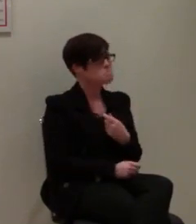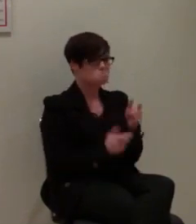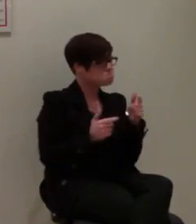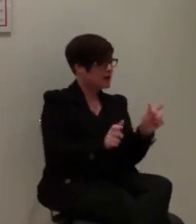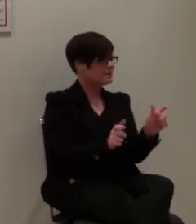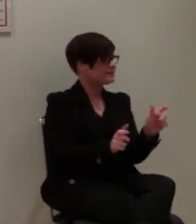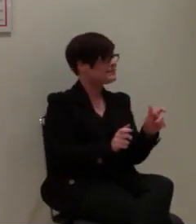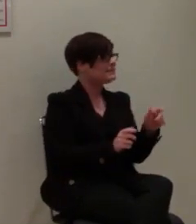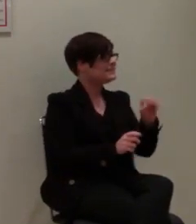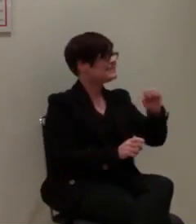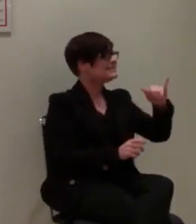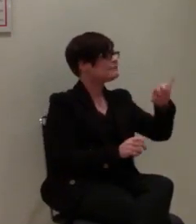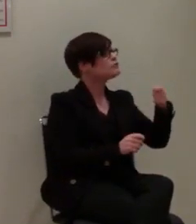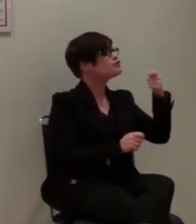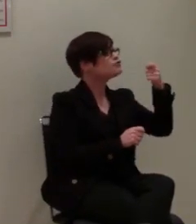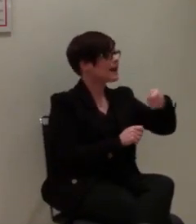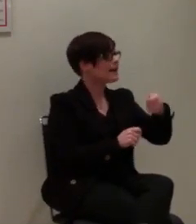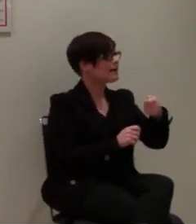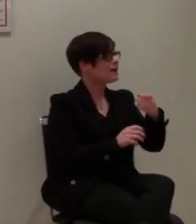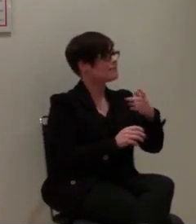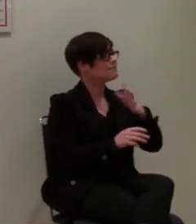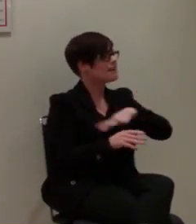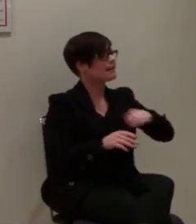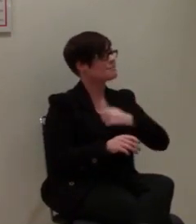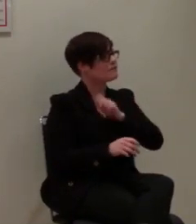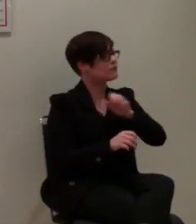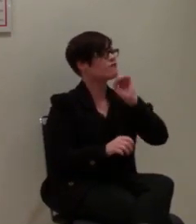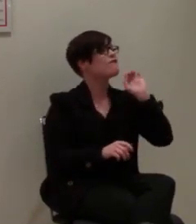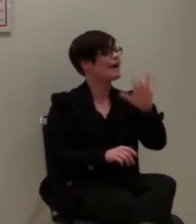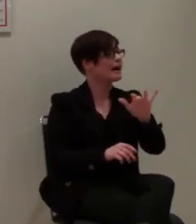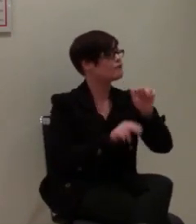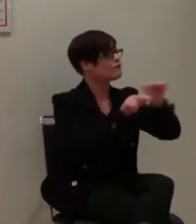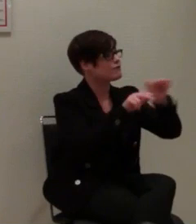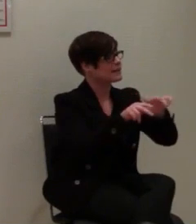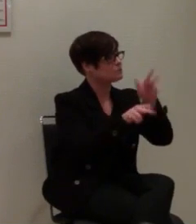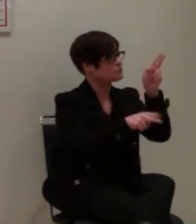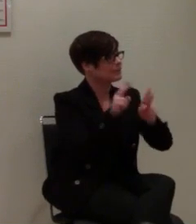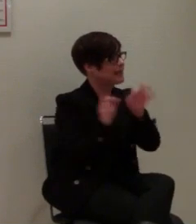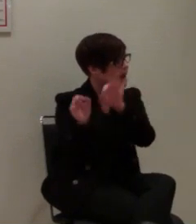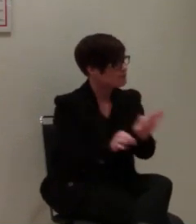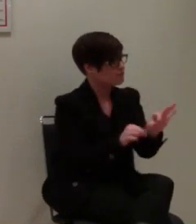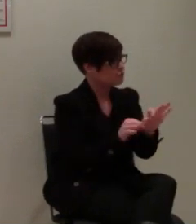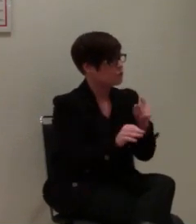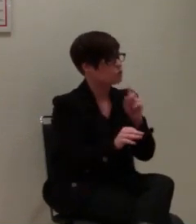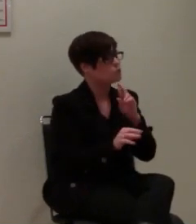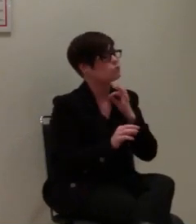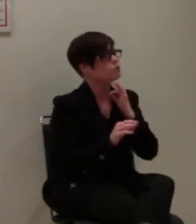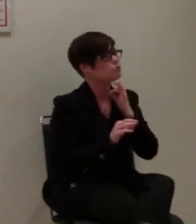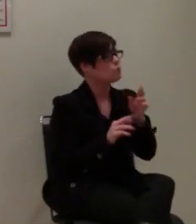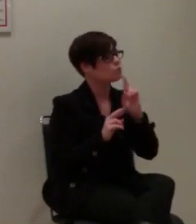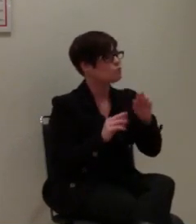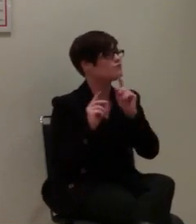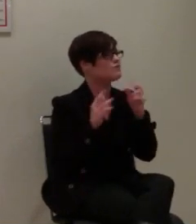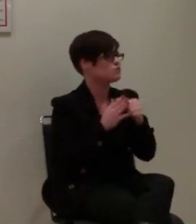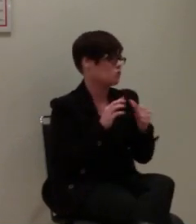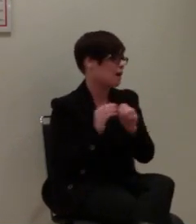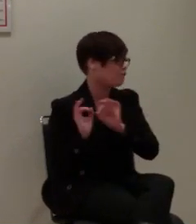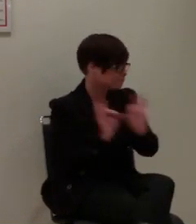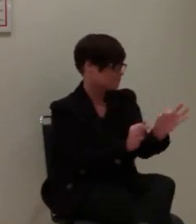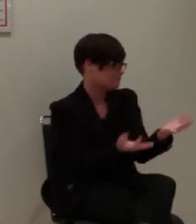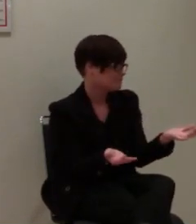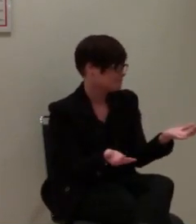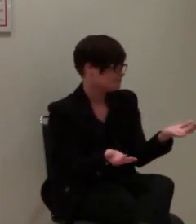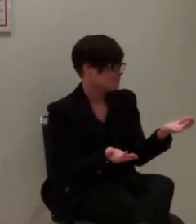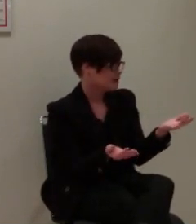wollten, verklagte Siegfried Steiger einfach das Land Baden-Württemberg vor dem Verwaltungsgericht auf Einführung der Notrufnummer. Aus formaljuristischen